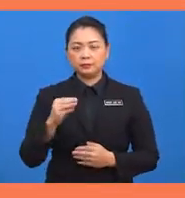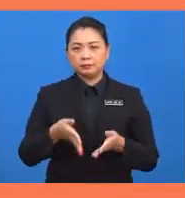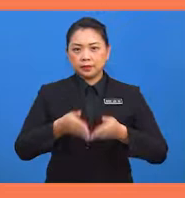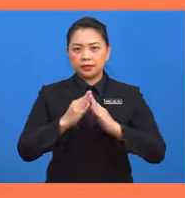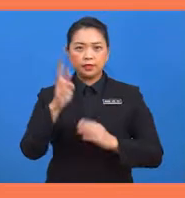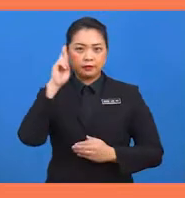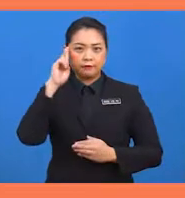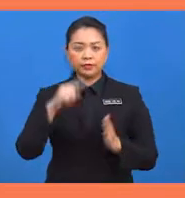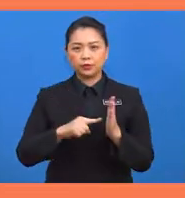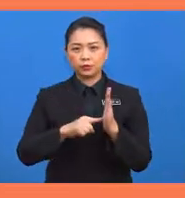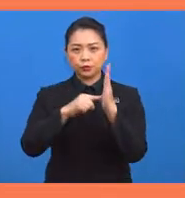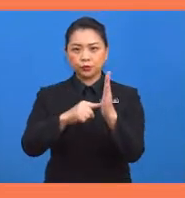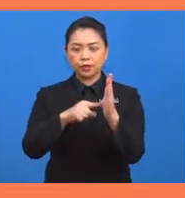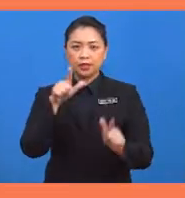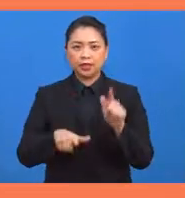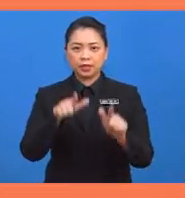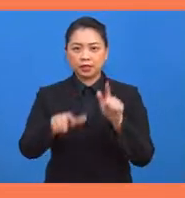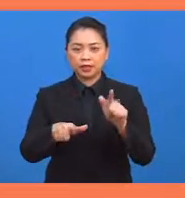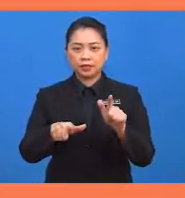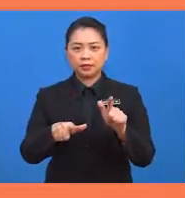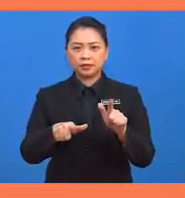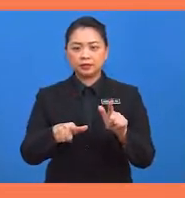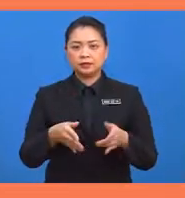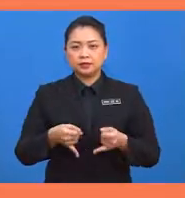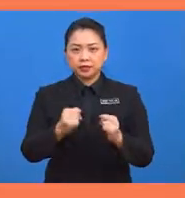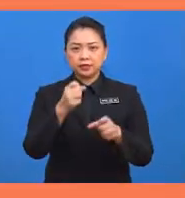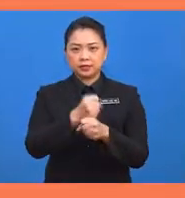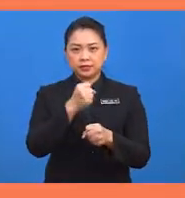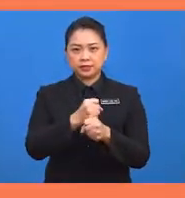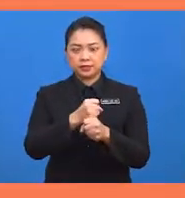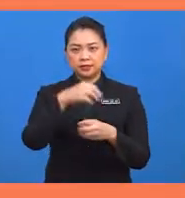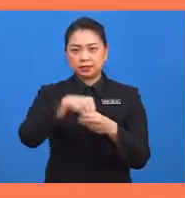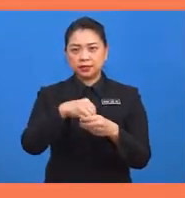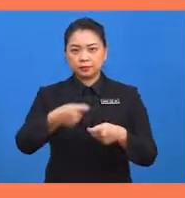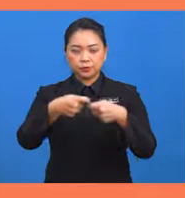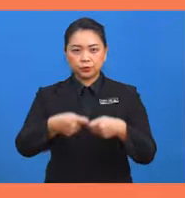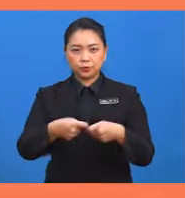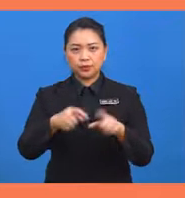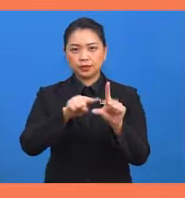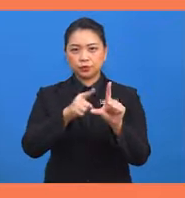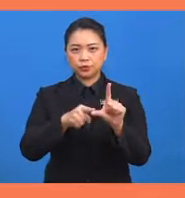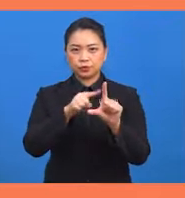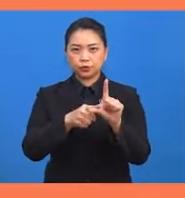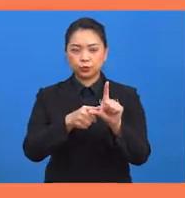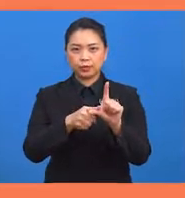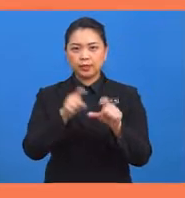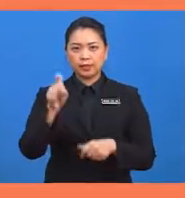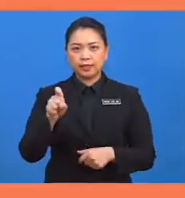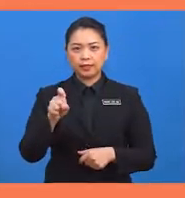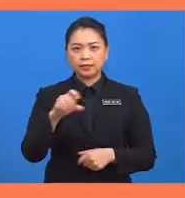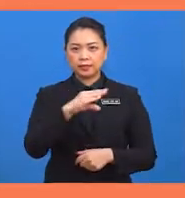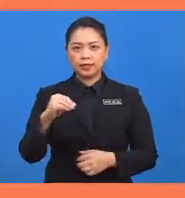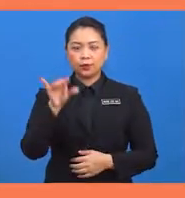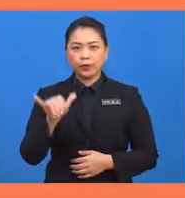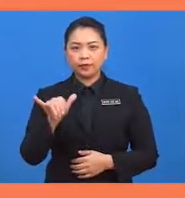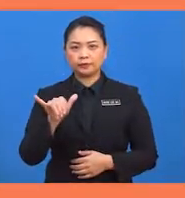Rafi menunjukkan langkah demi langkah jalan kerja dalam menentukan sudut bagi X, sudut